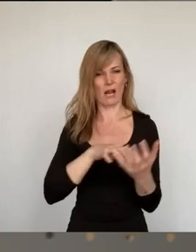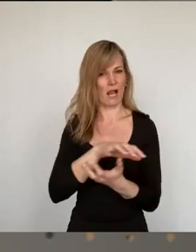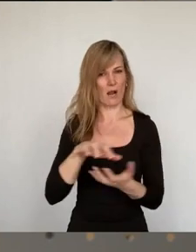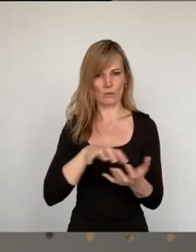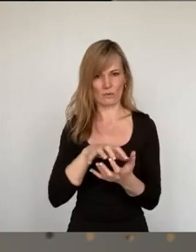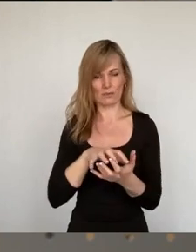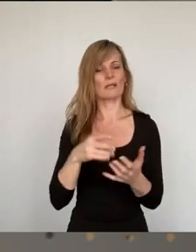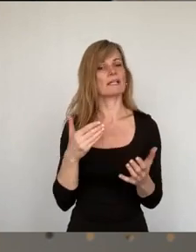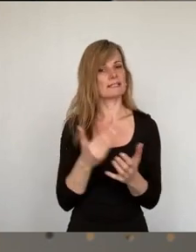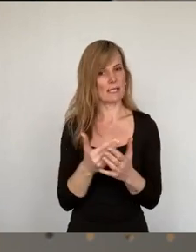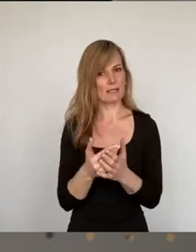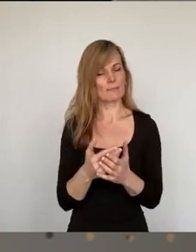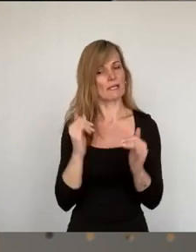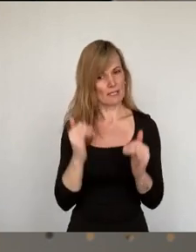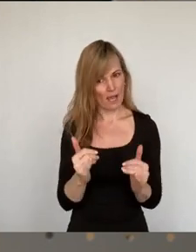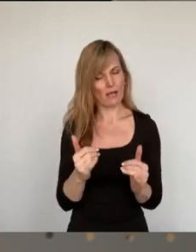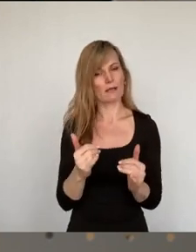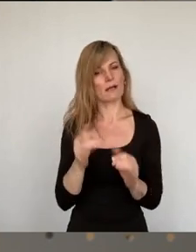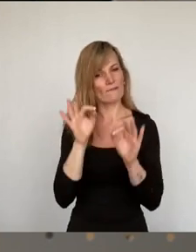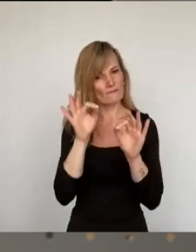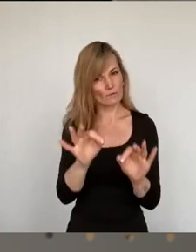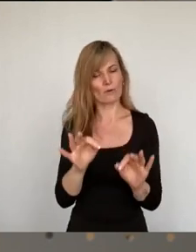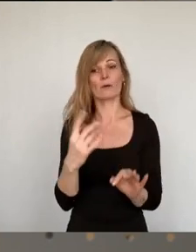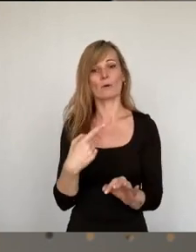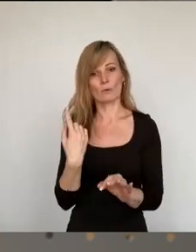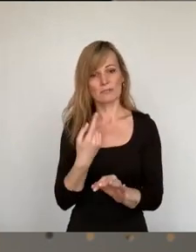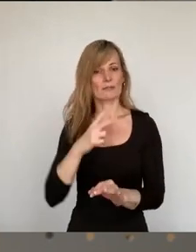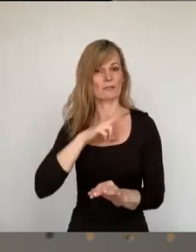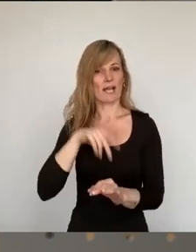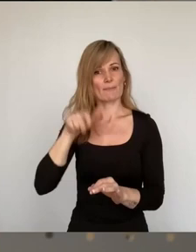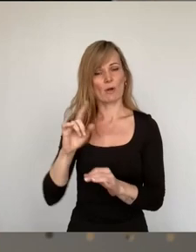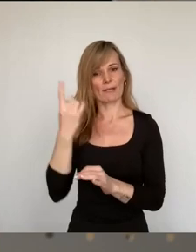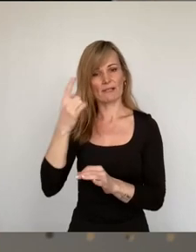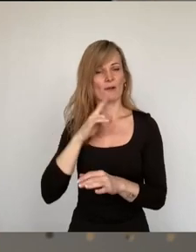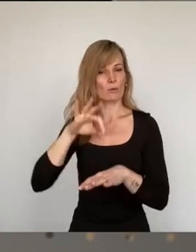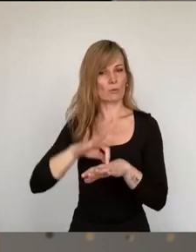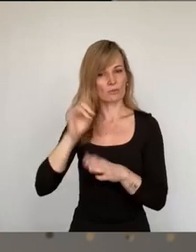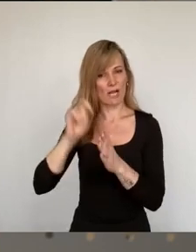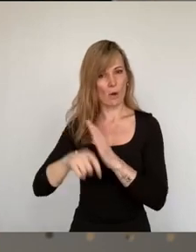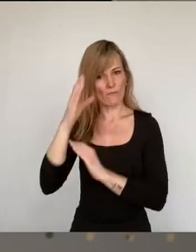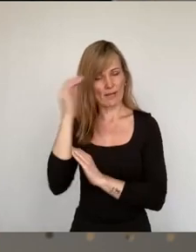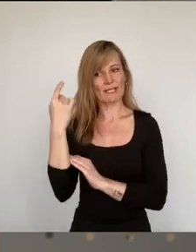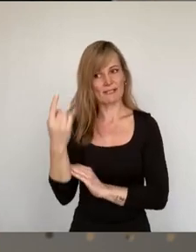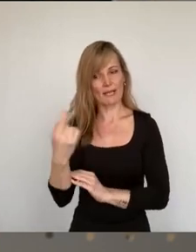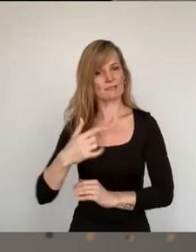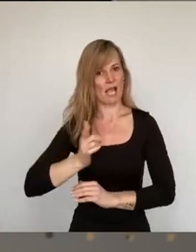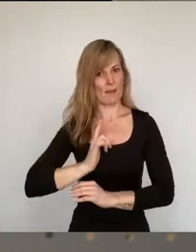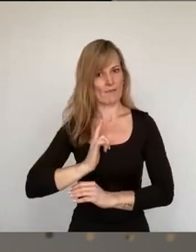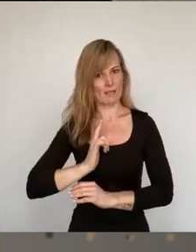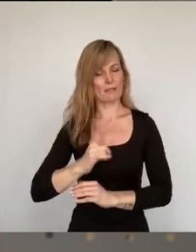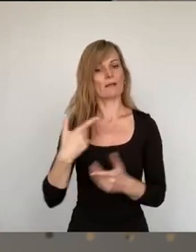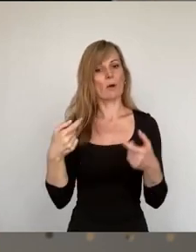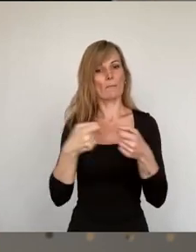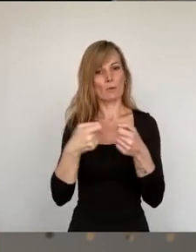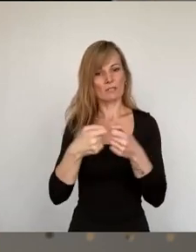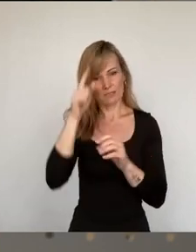dass unsere Sozialbürgermeisterin, Frau Dr. Kaufmann, eine bundeseinheitliche Lösung abwarten möchte, damit wir dann hoffentlich